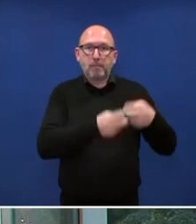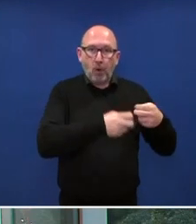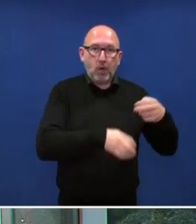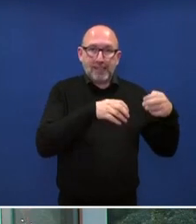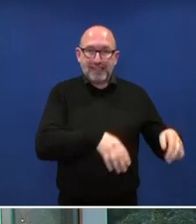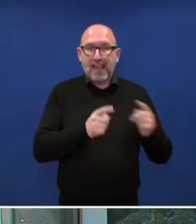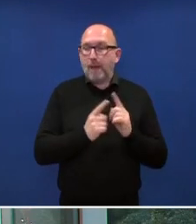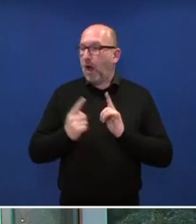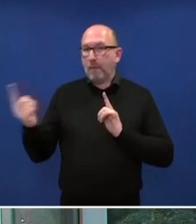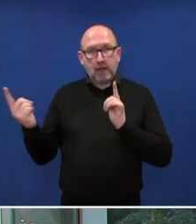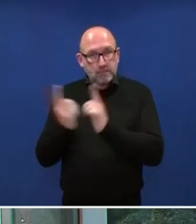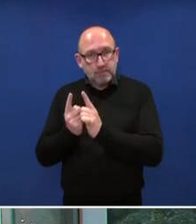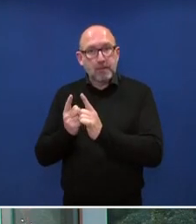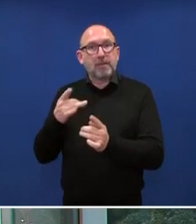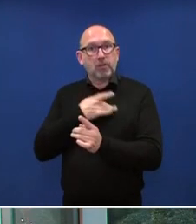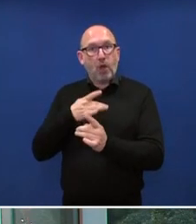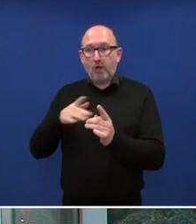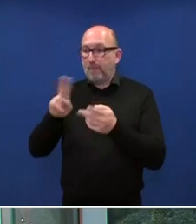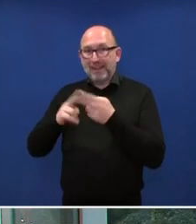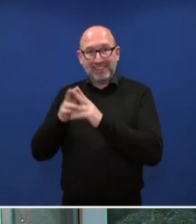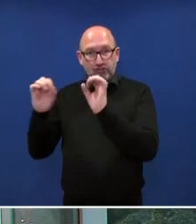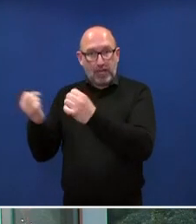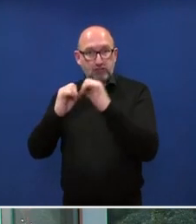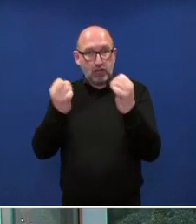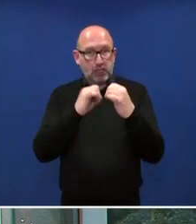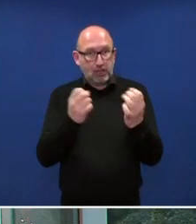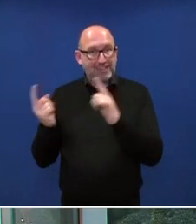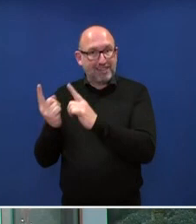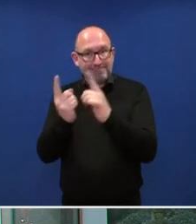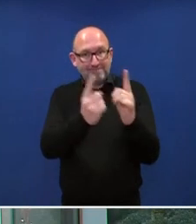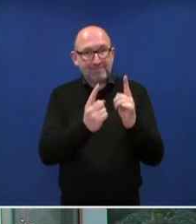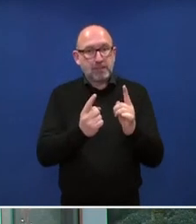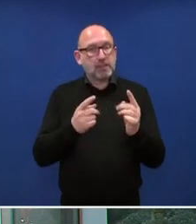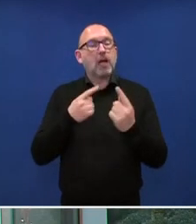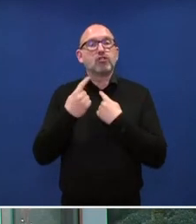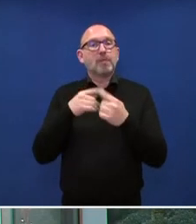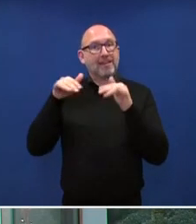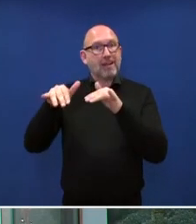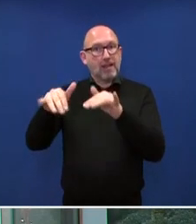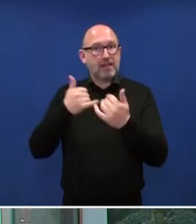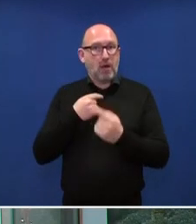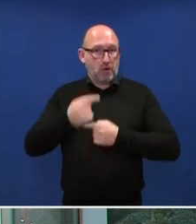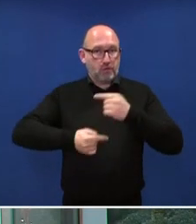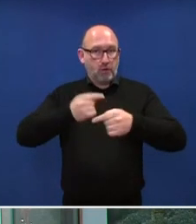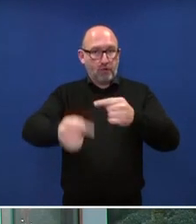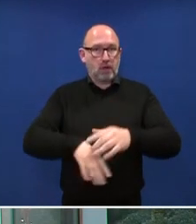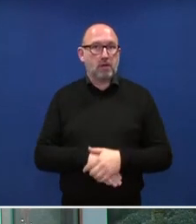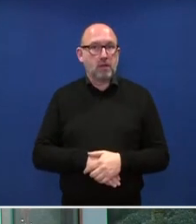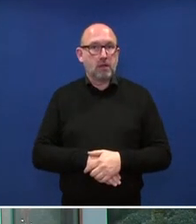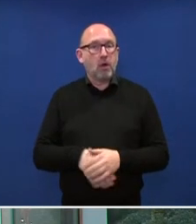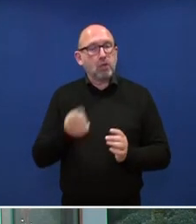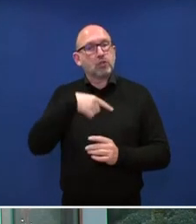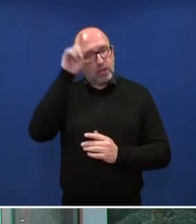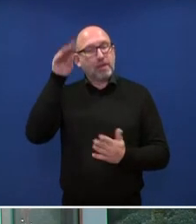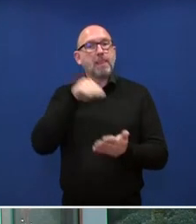auch bilateral in den betroffenen Mitgliedstaaten gibt und diese dauern fort. Wir sind da am Drücker und wir finden,